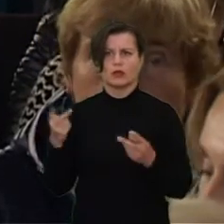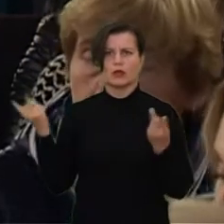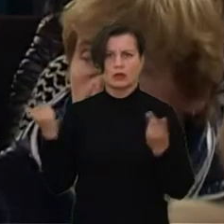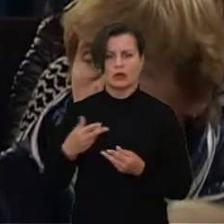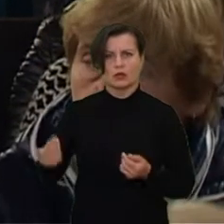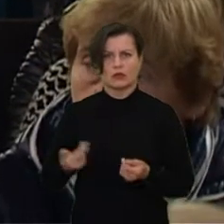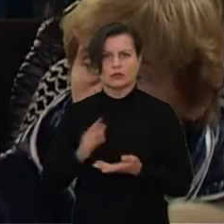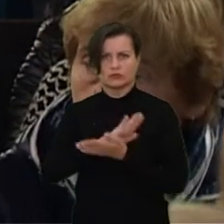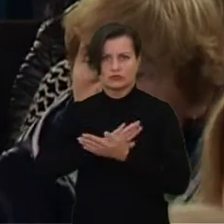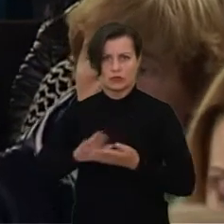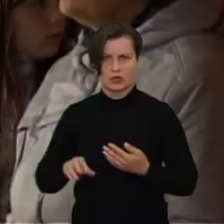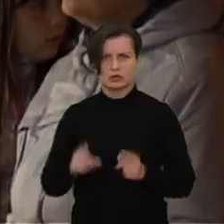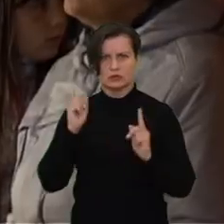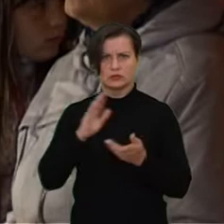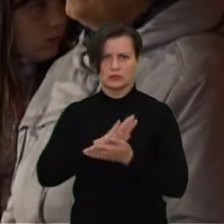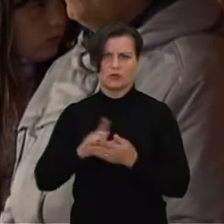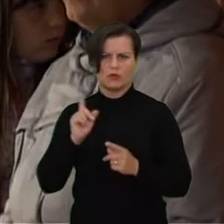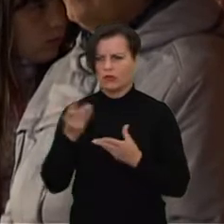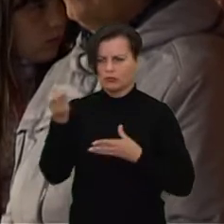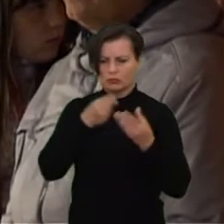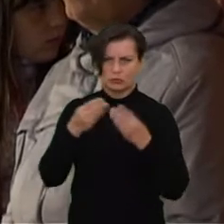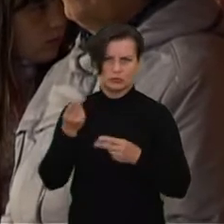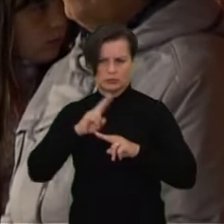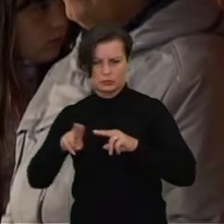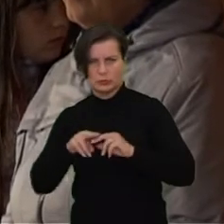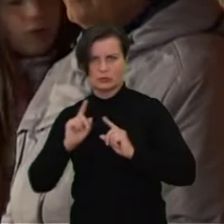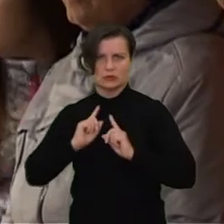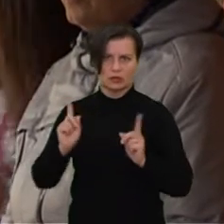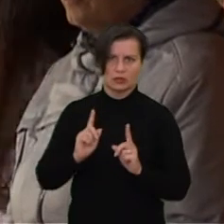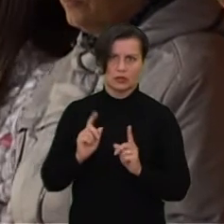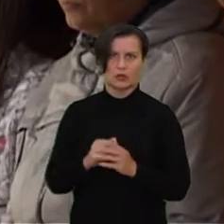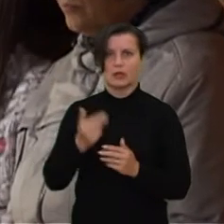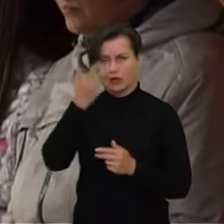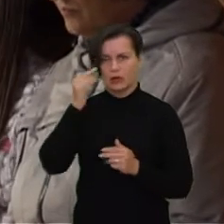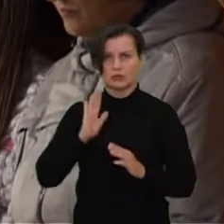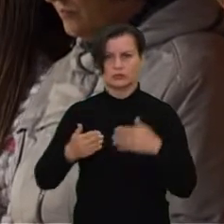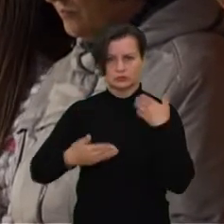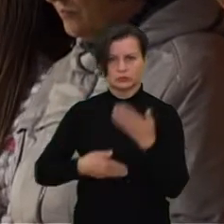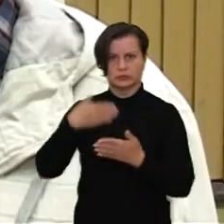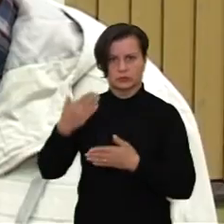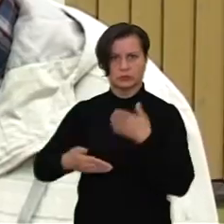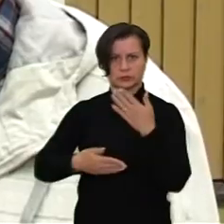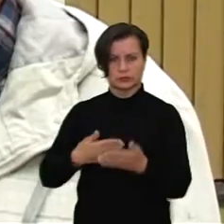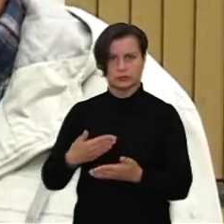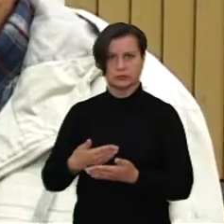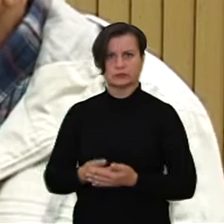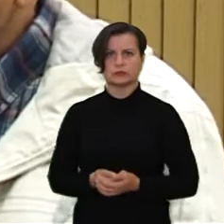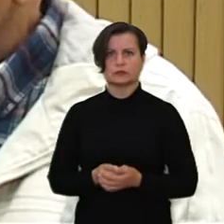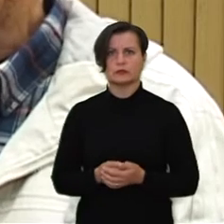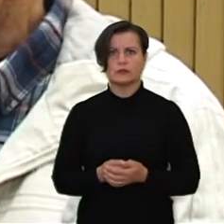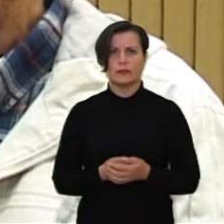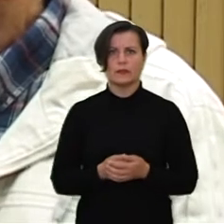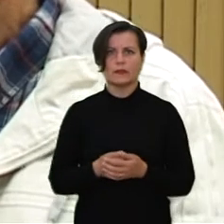ir tik daurai, be jokių sukčiavių. Tai Lietuva eis pirmini, pirmini,